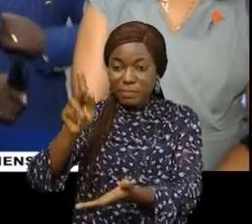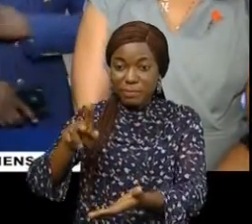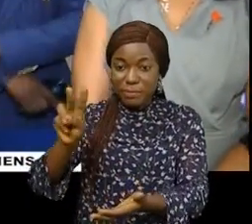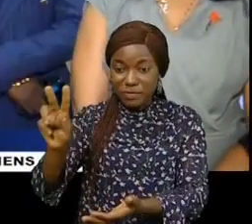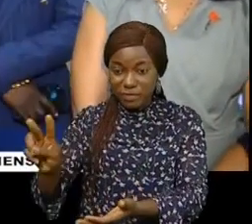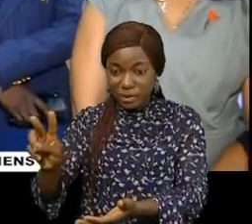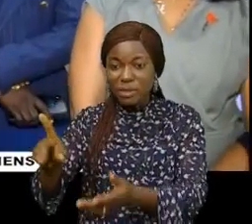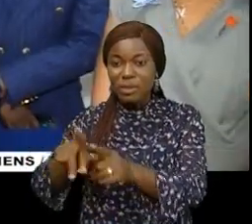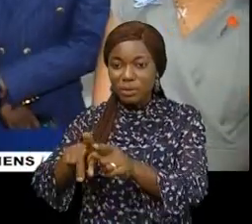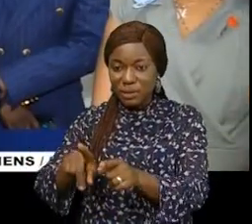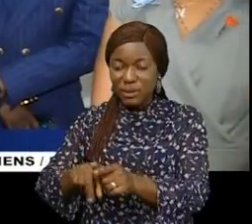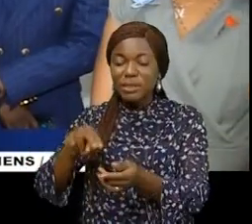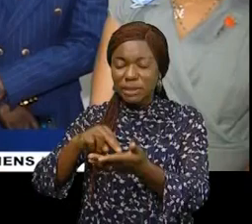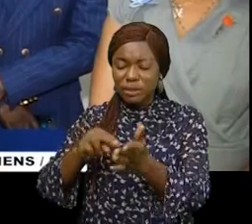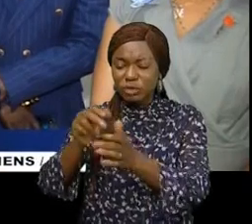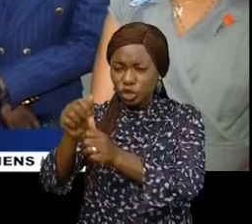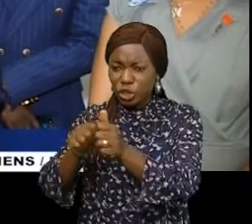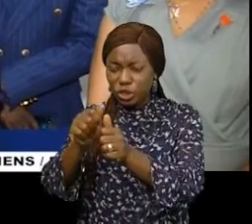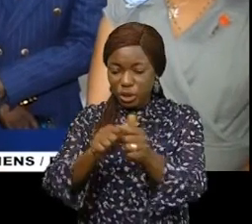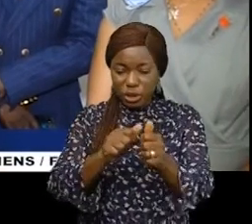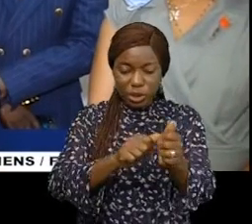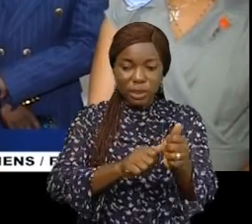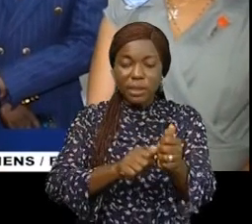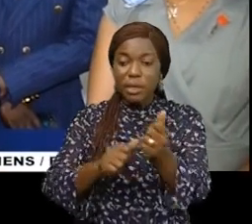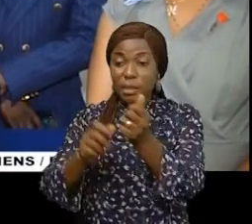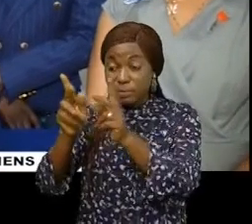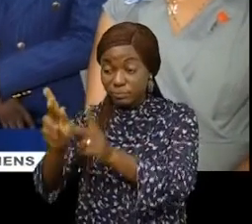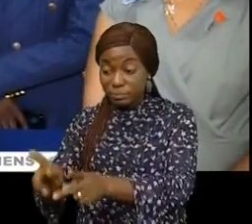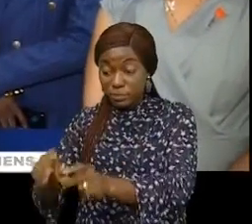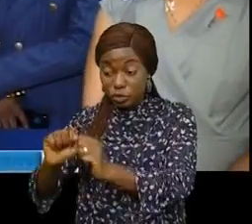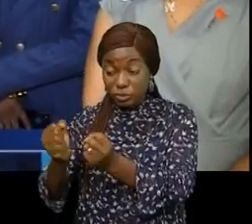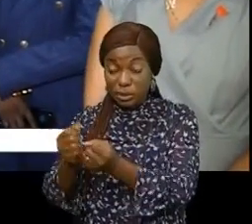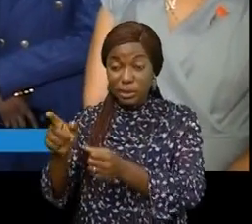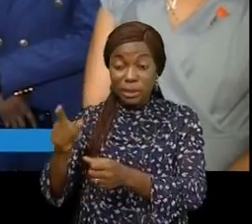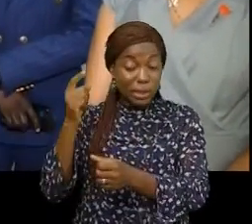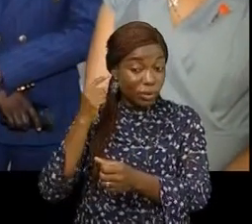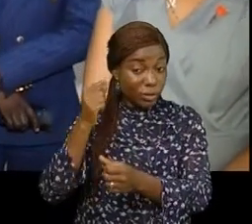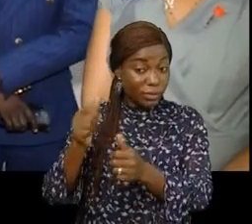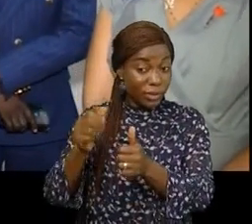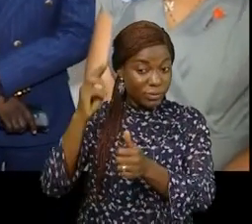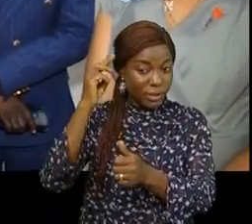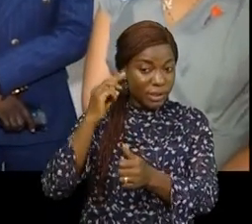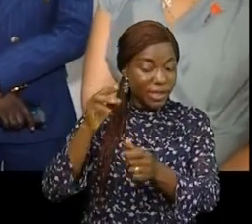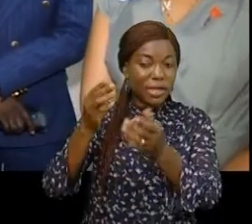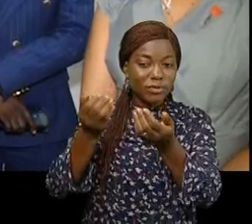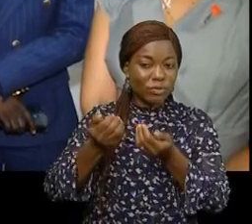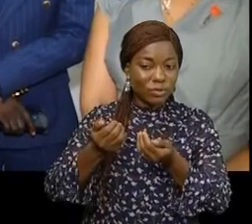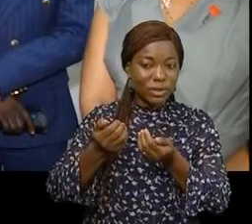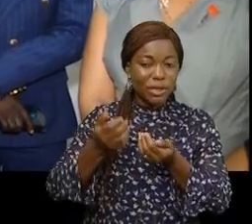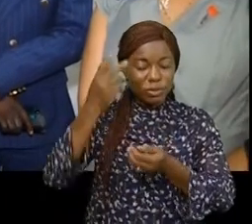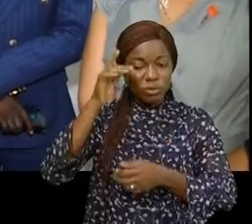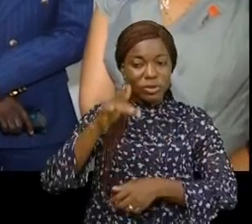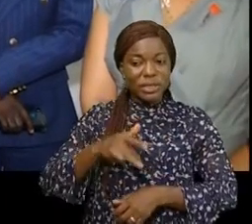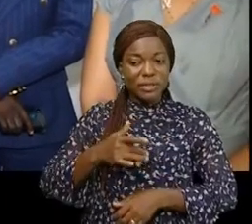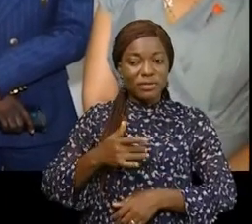crois que c'est une fumée blanche. Chacune des parties est restée attentive à la volonté de satisfaire la